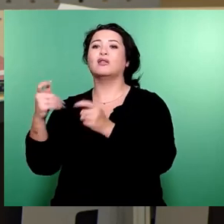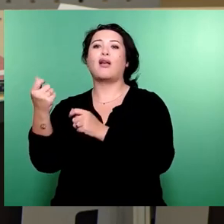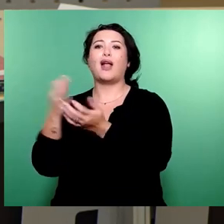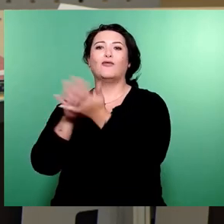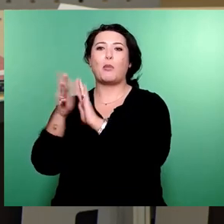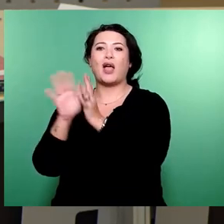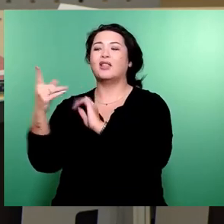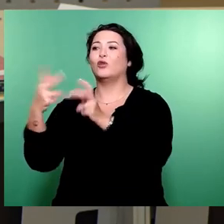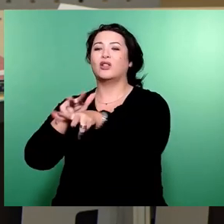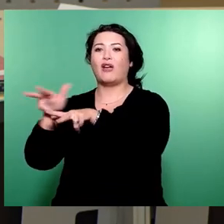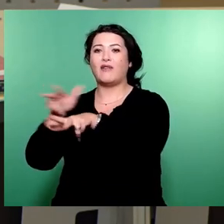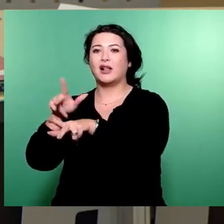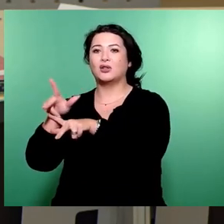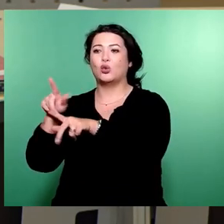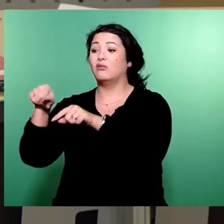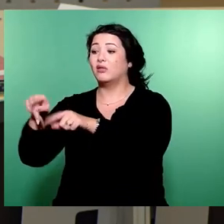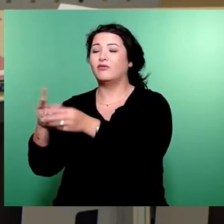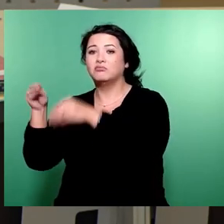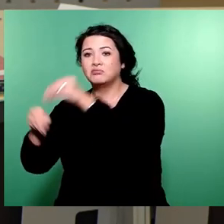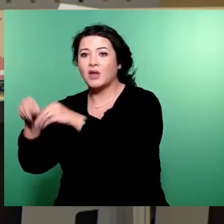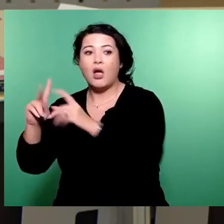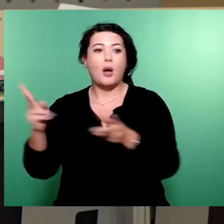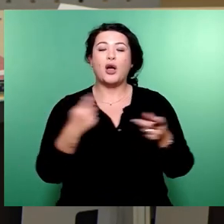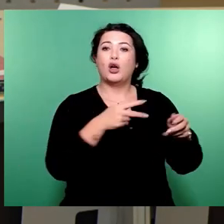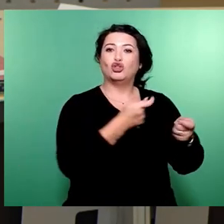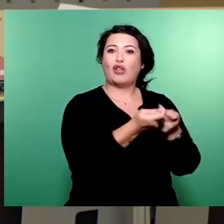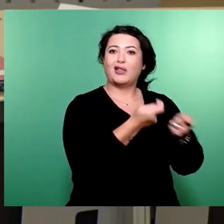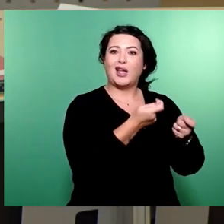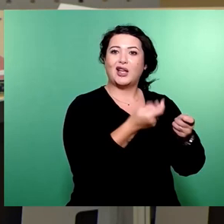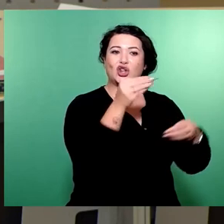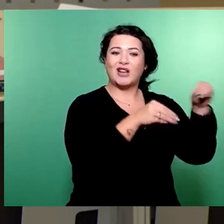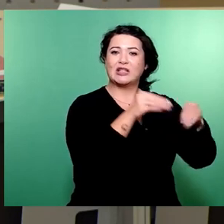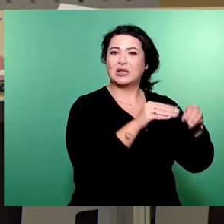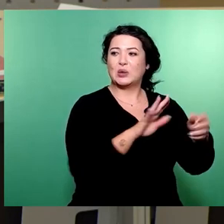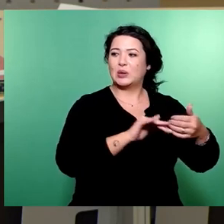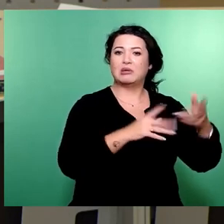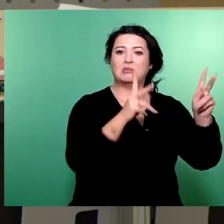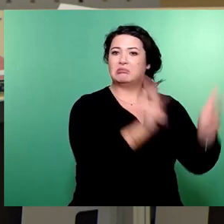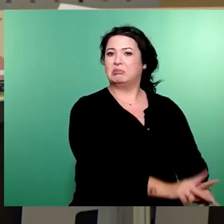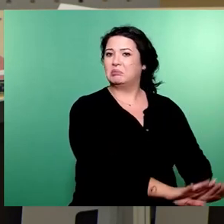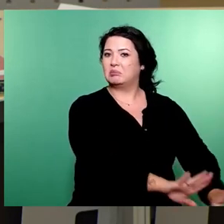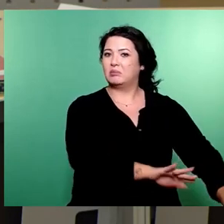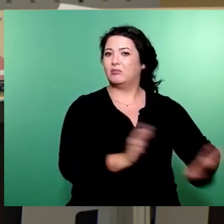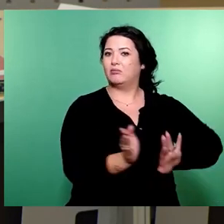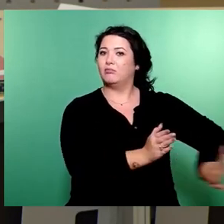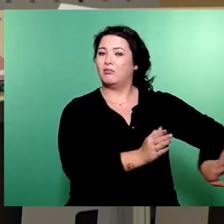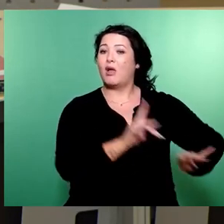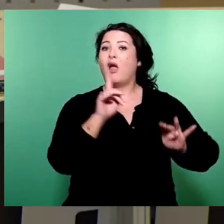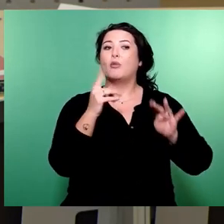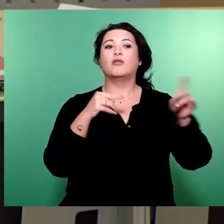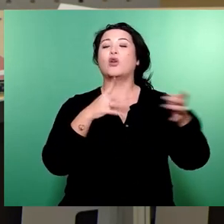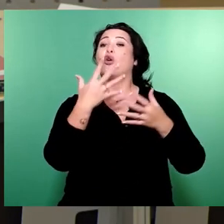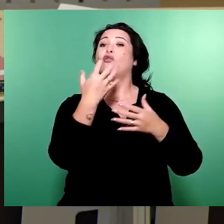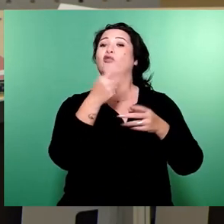anstatt in strategische Investitionen zu investieren. Beispiele gefällig. Die Tafel freut sich sicherlich über jährlich 50.000 Euro.